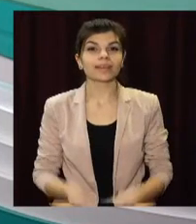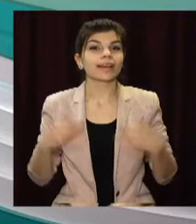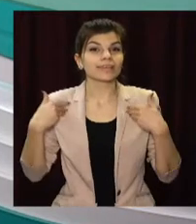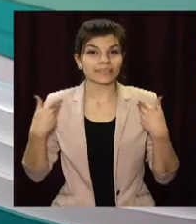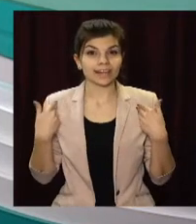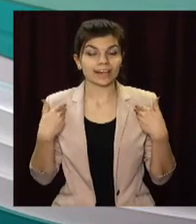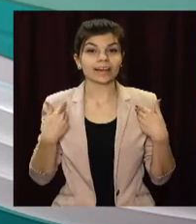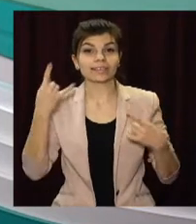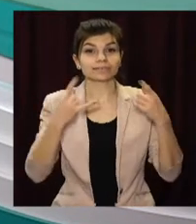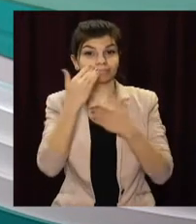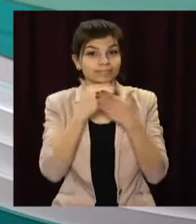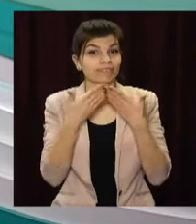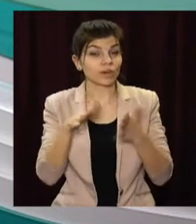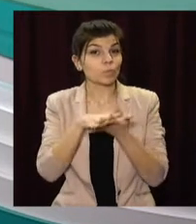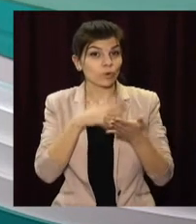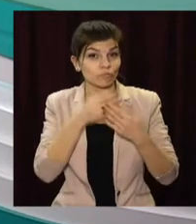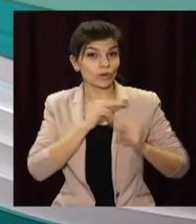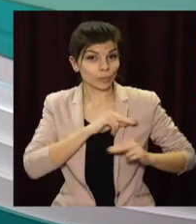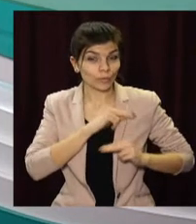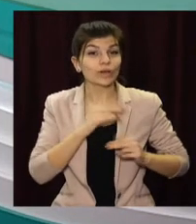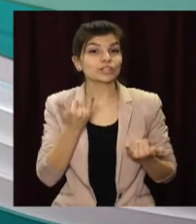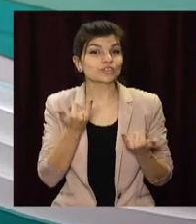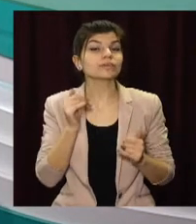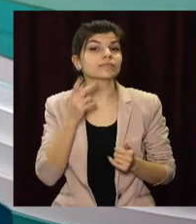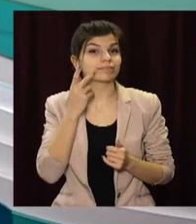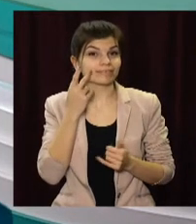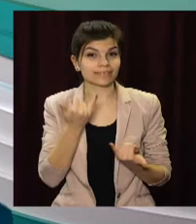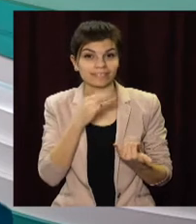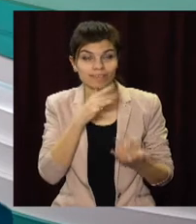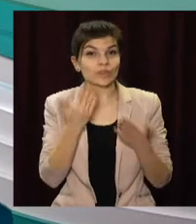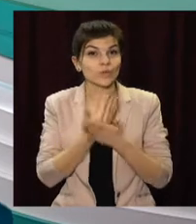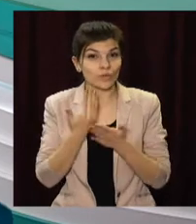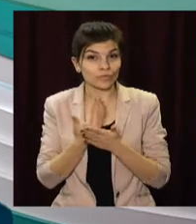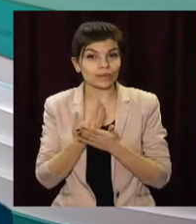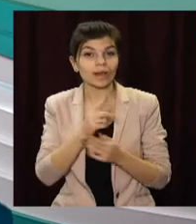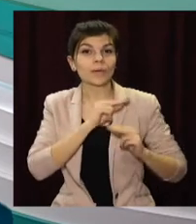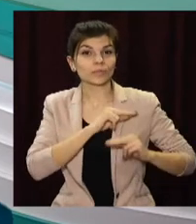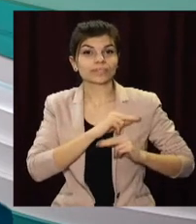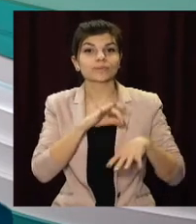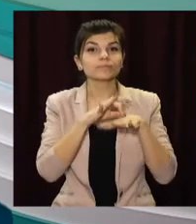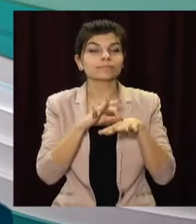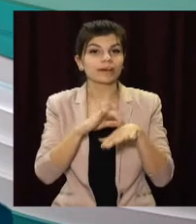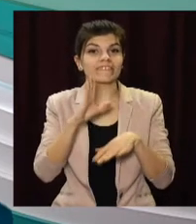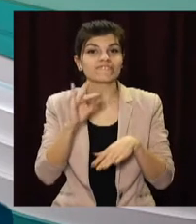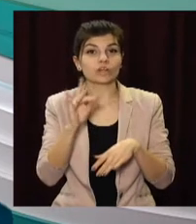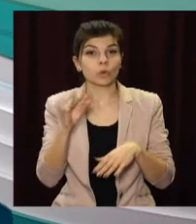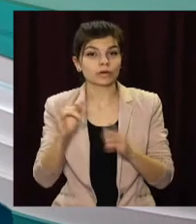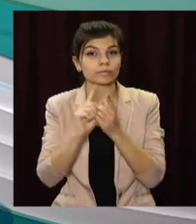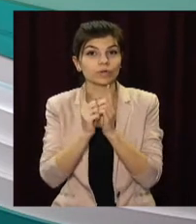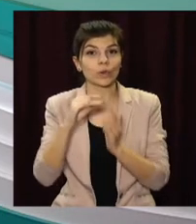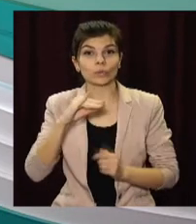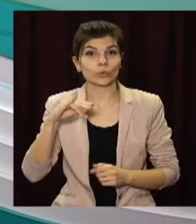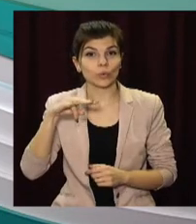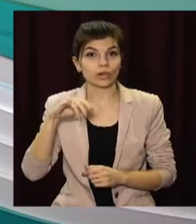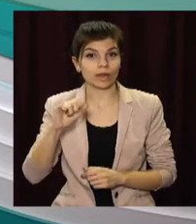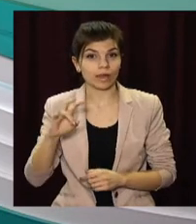Вітаю! Відкрити продовжую свою роботу і зараз, як завжди у цій порі, новини. Для вас працюють Вікторія Вахрушина та сортоперекладачка Юліана